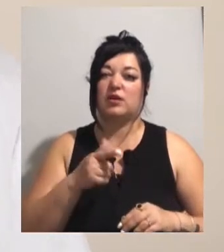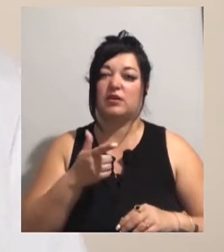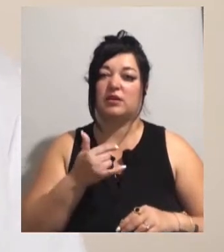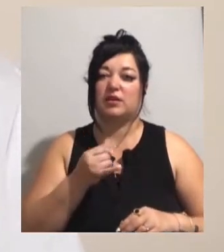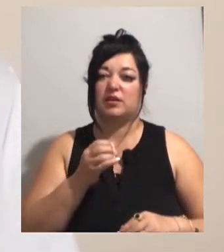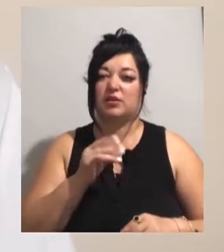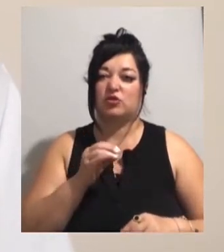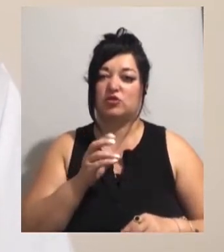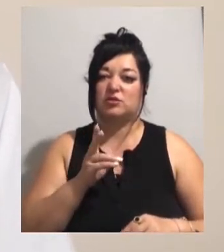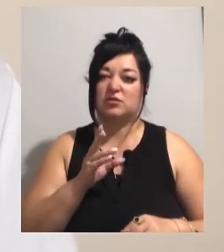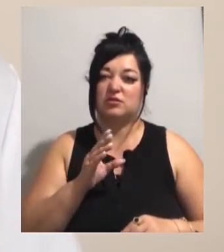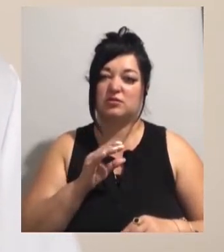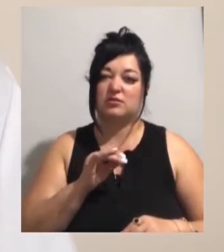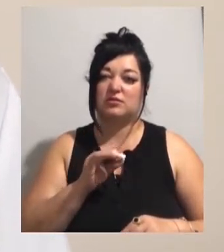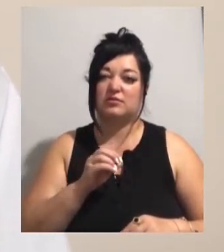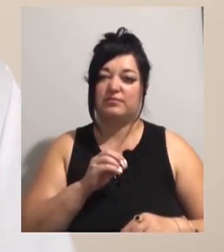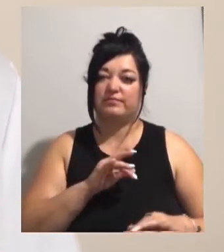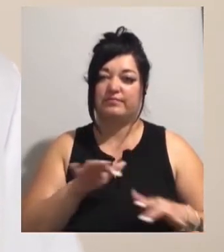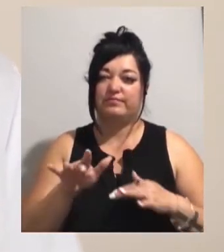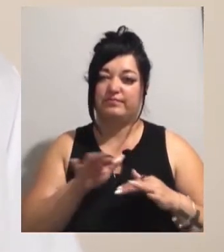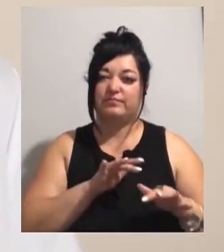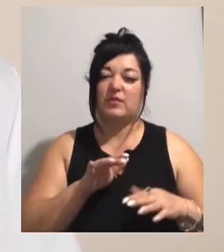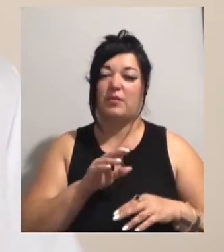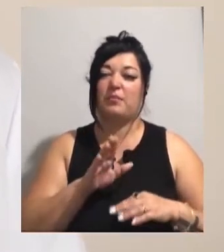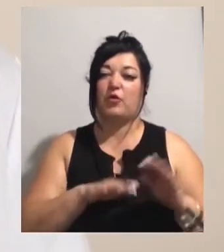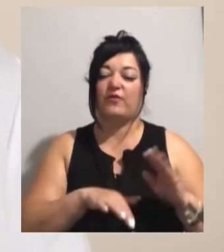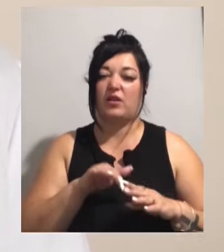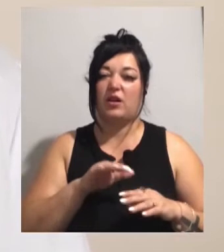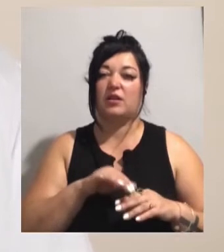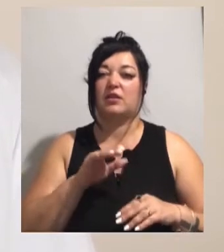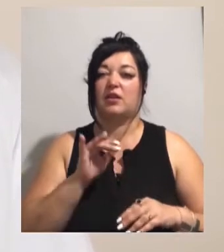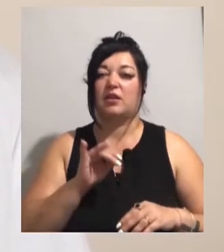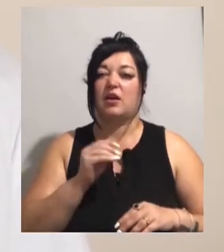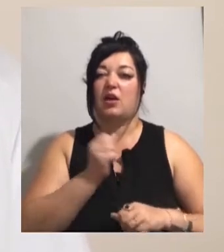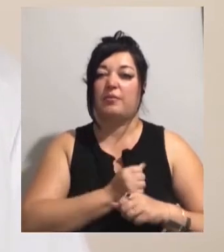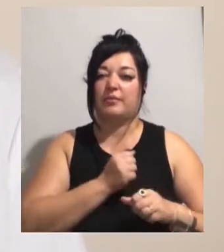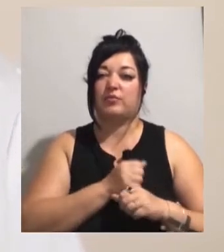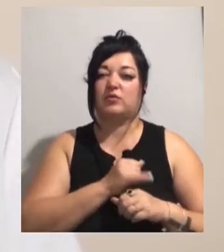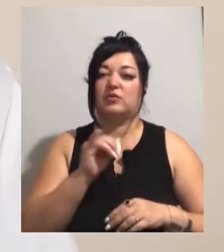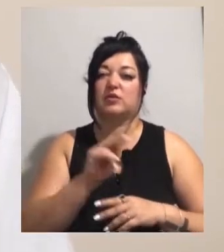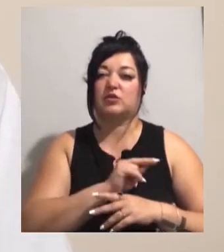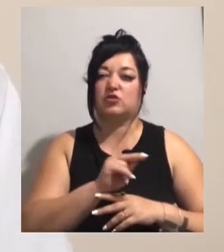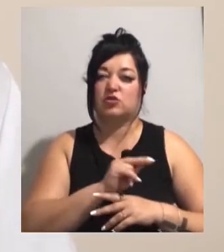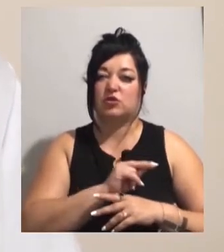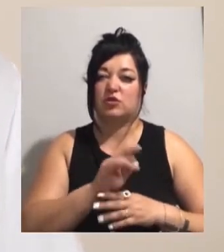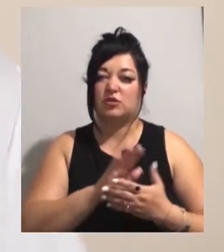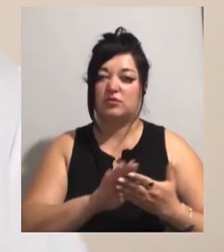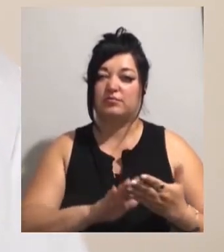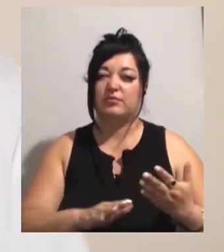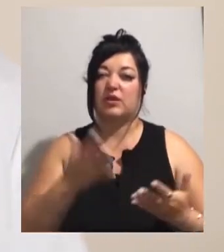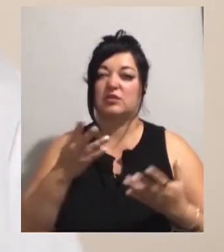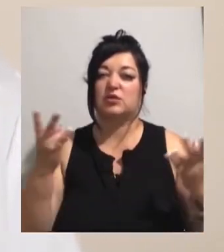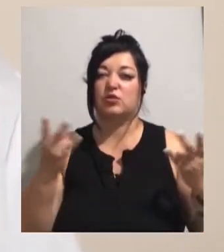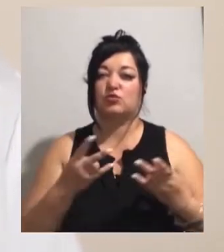профилактика і обробітка, і лічення проліжні. Якщо потрібно, то ми показуємо,